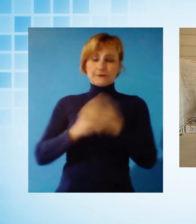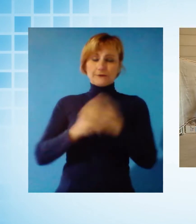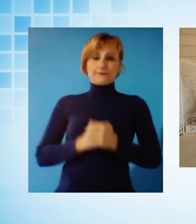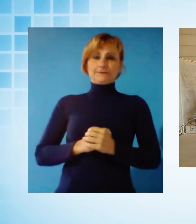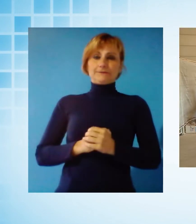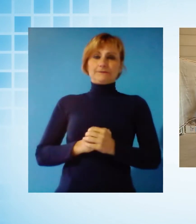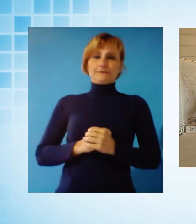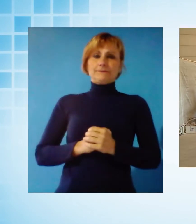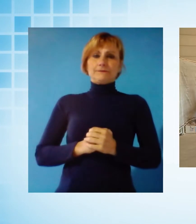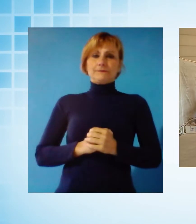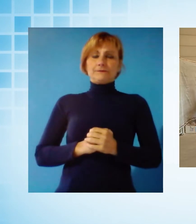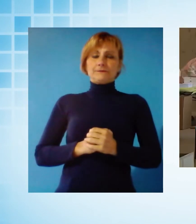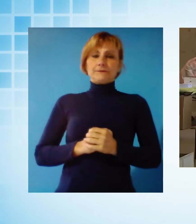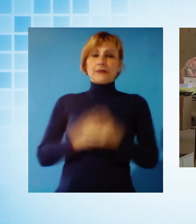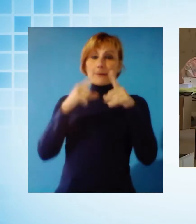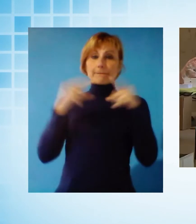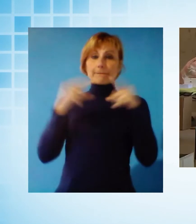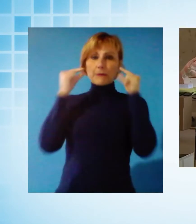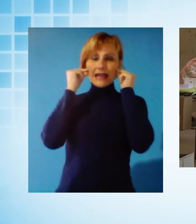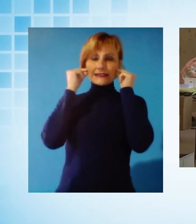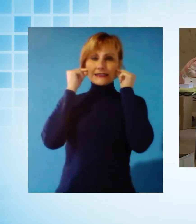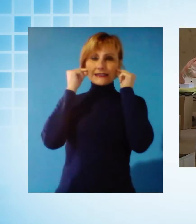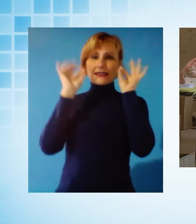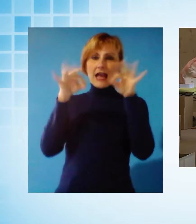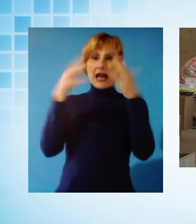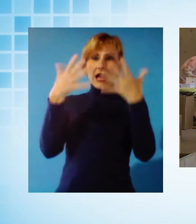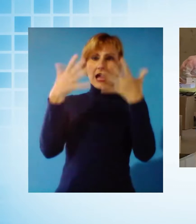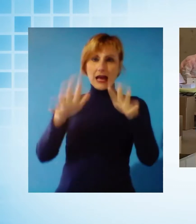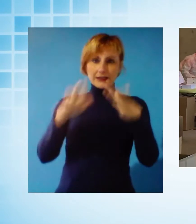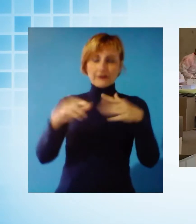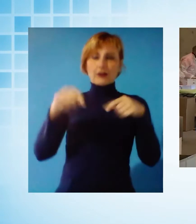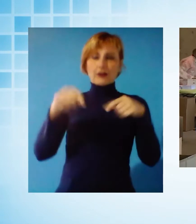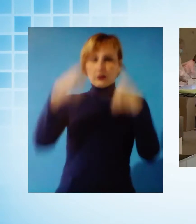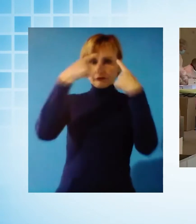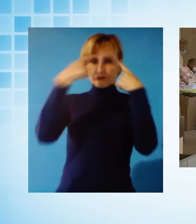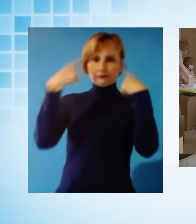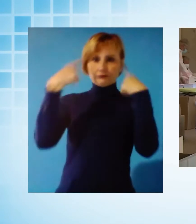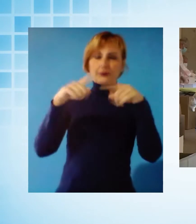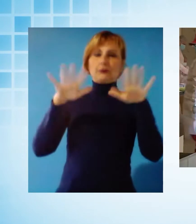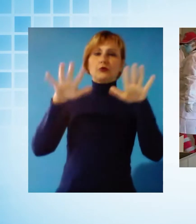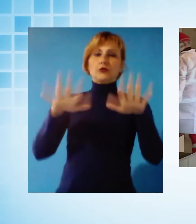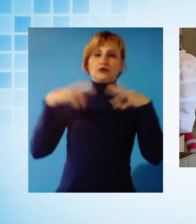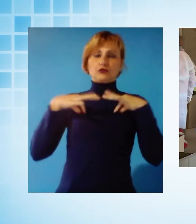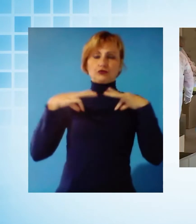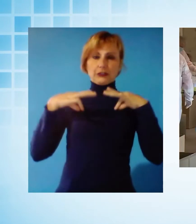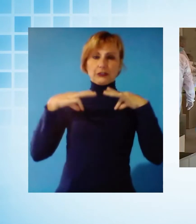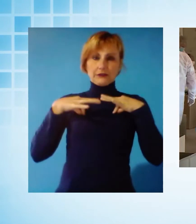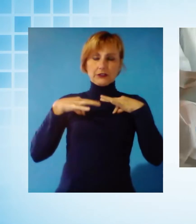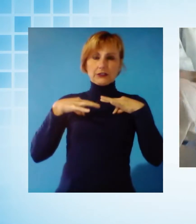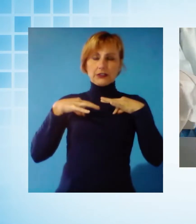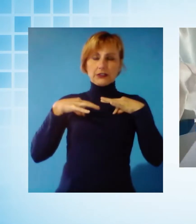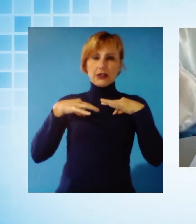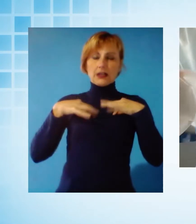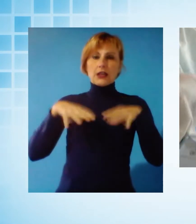Arrivate le mascherine, adesso la consegna. I volontari della protezione civile stanno distribuendo i presidi giunti dalla regione. Entro